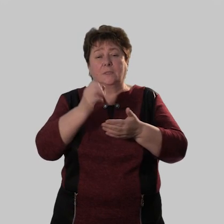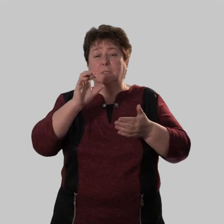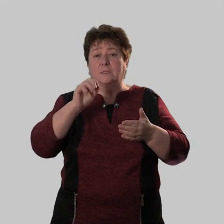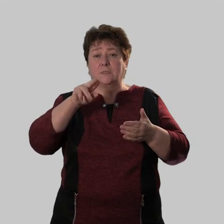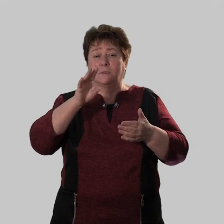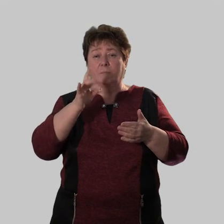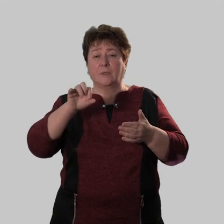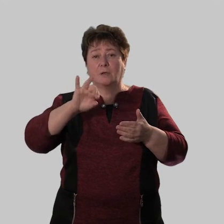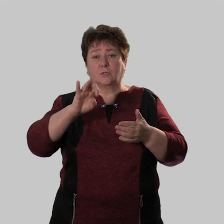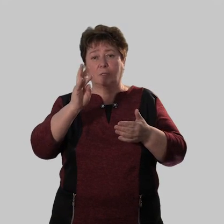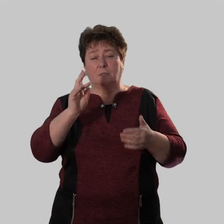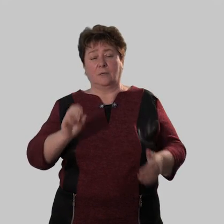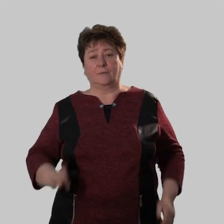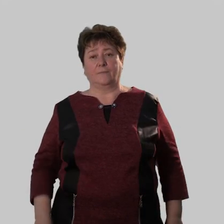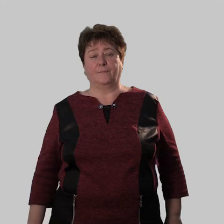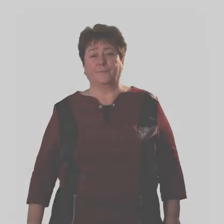спряжение.